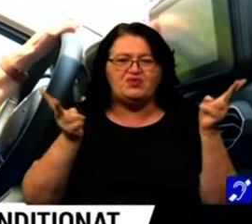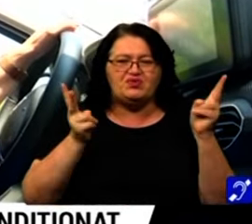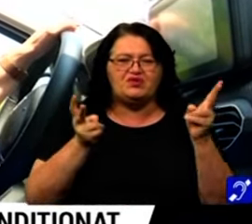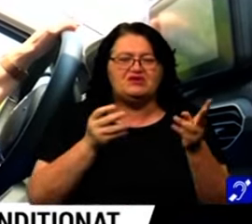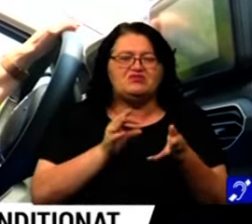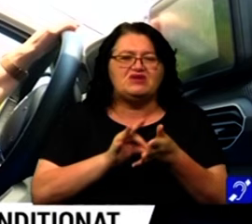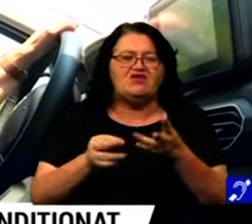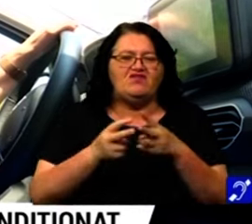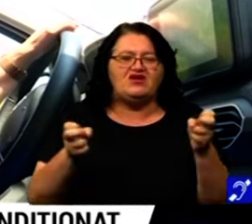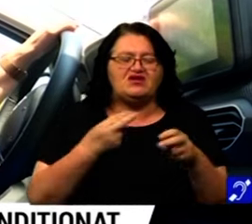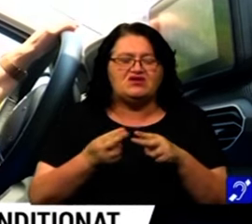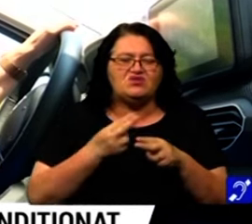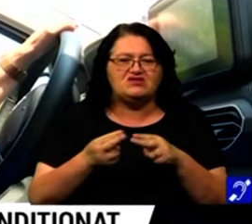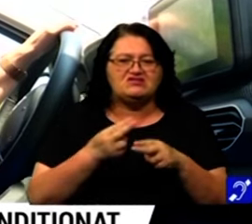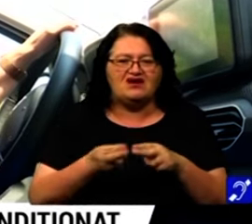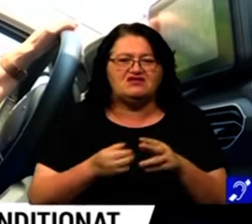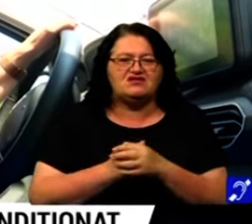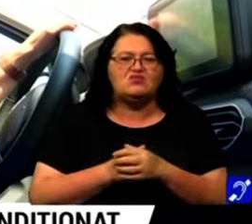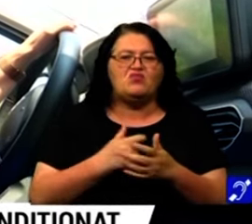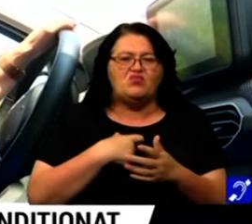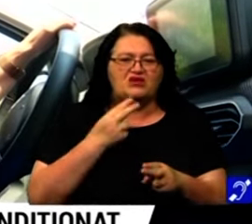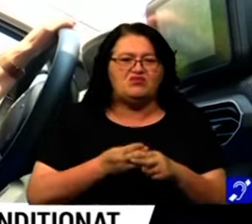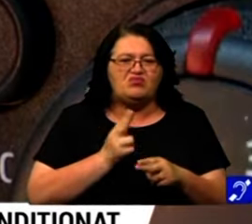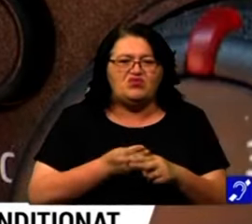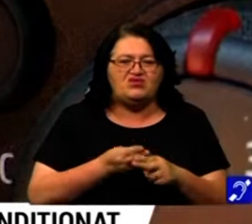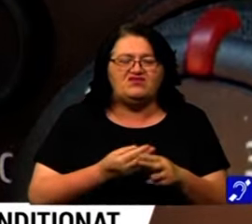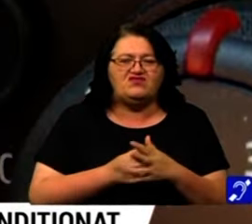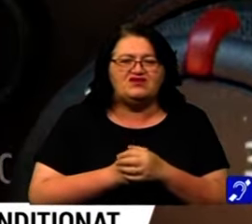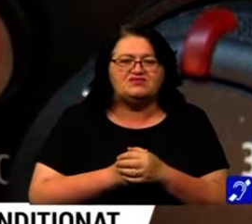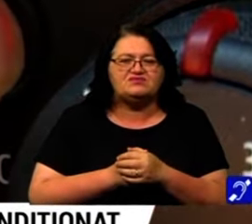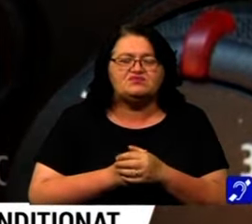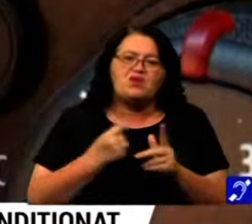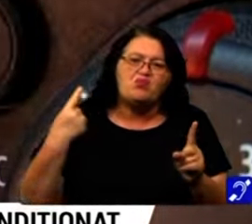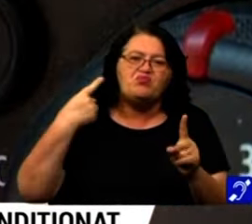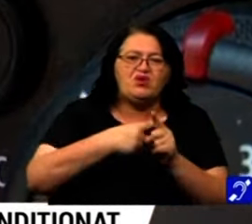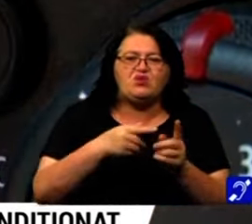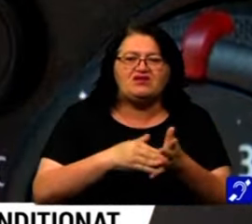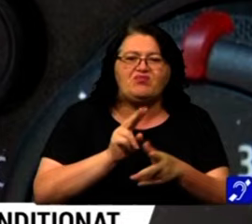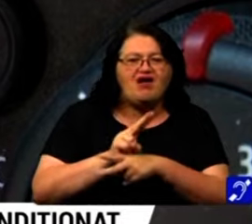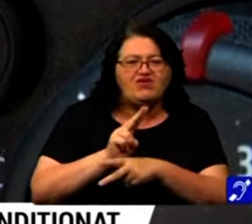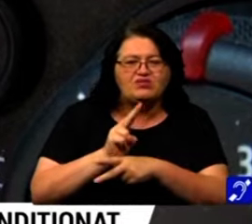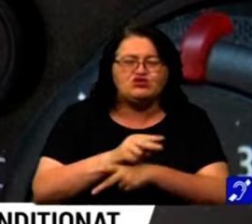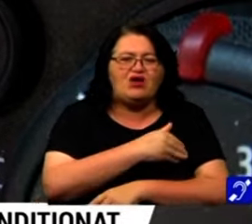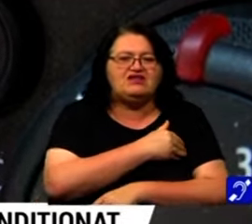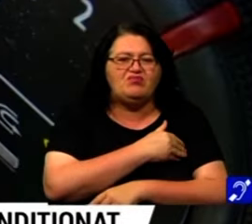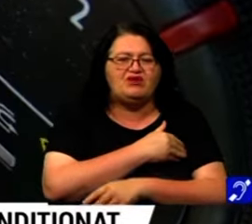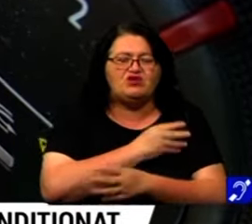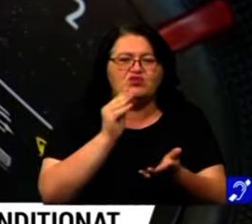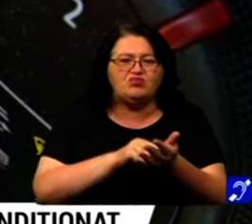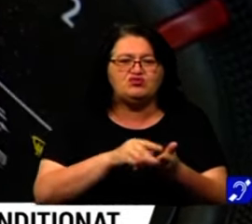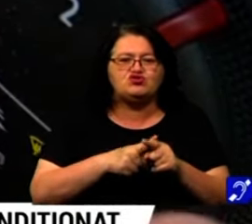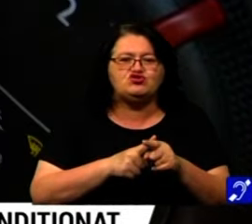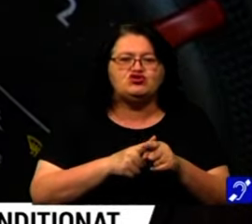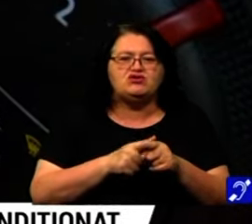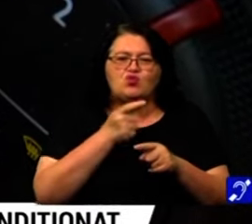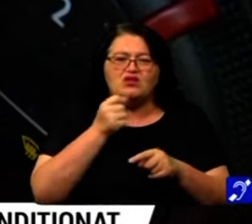condiționat fără să fie curățate ne poate îmbolnăvi. În plus, trebuie să avem grijă la temperatura setată, dar și